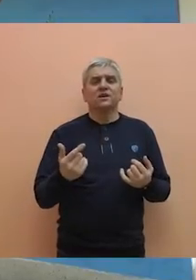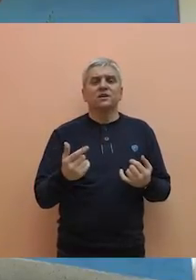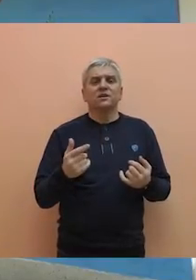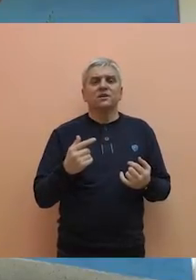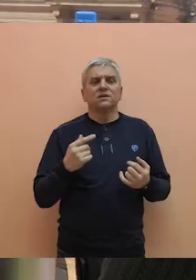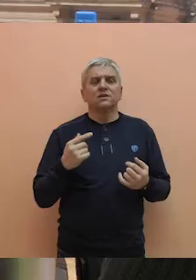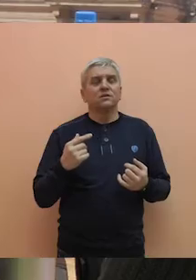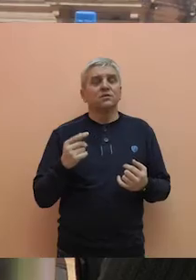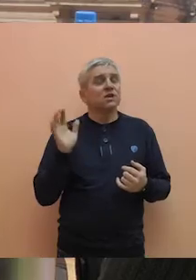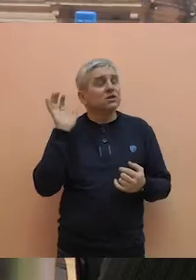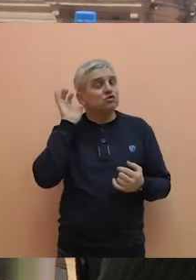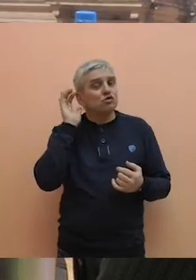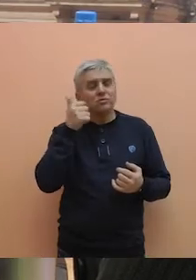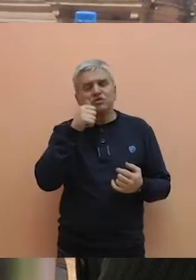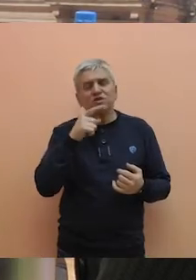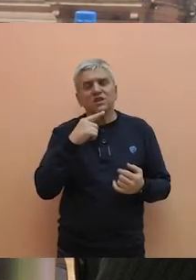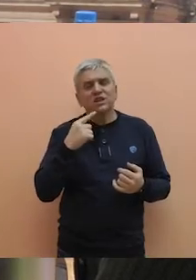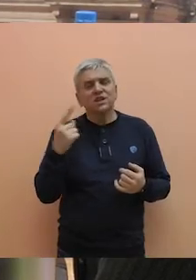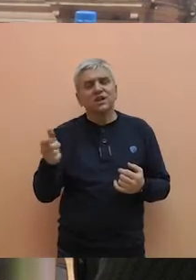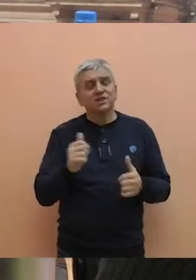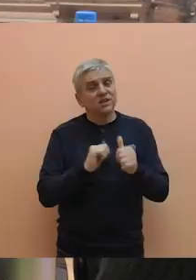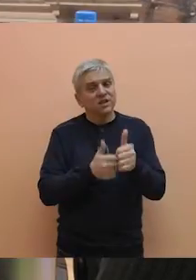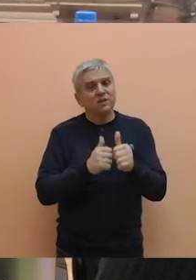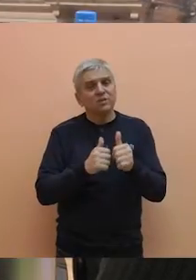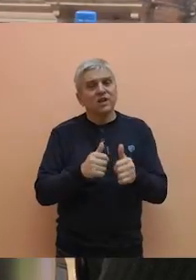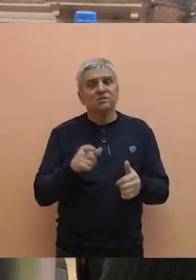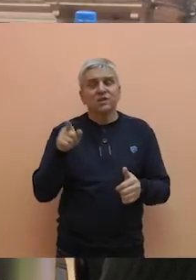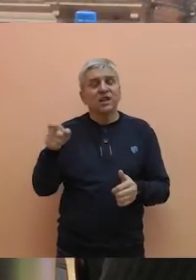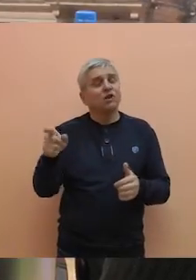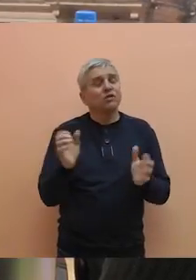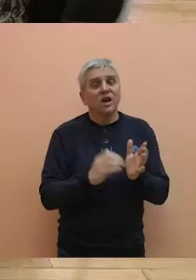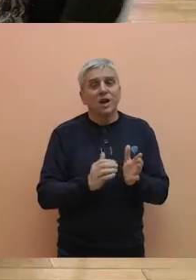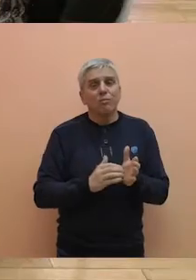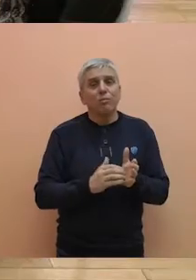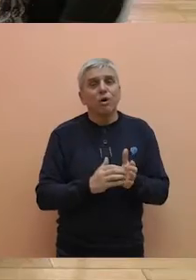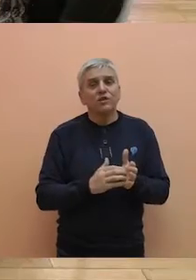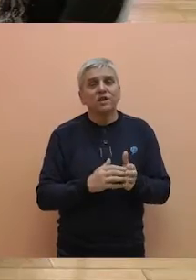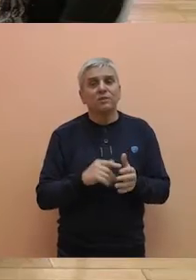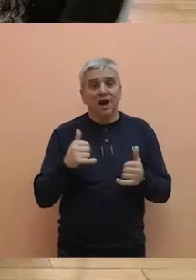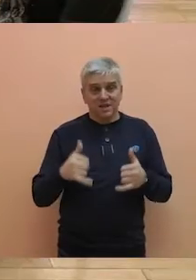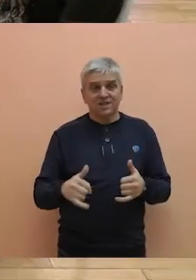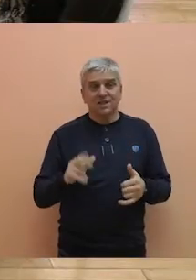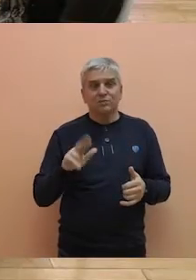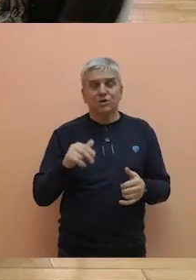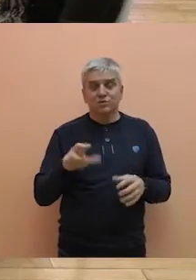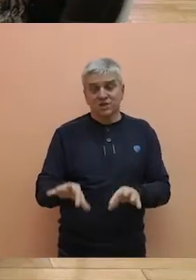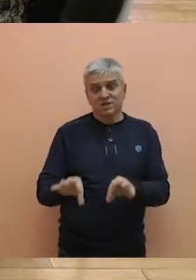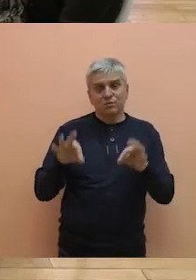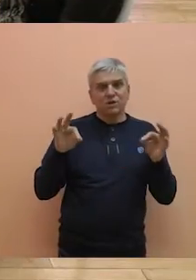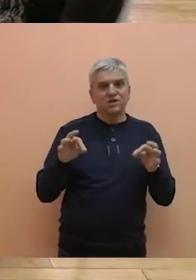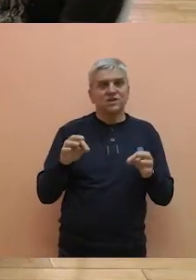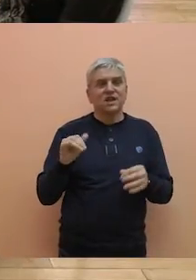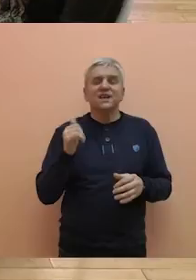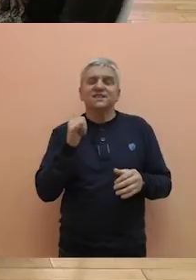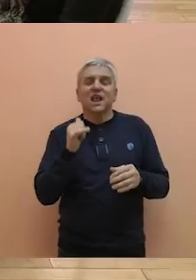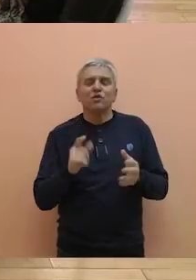bitno da ih osluškujemo, da ih pratimo te njihove potrebe, a kažem ovom prilikom smo nekako našli da ovo